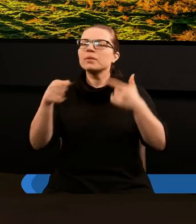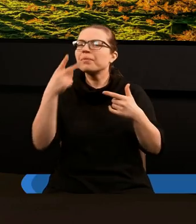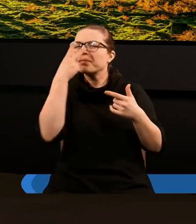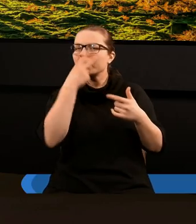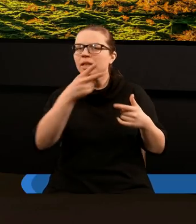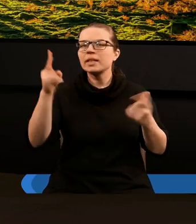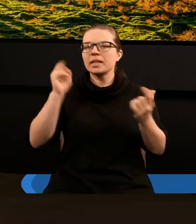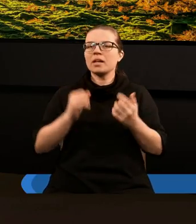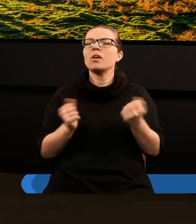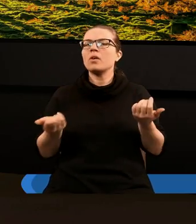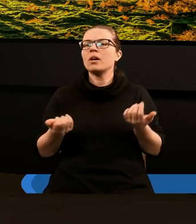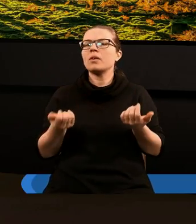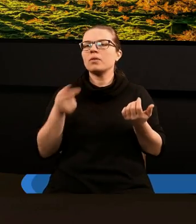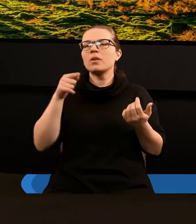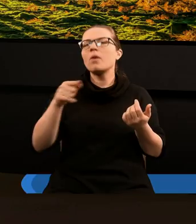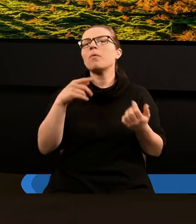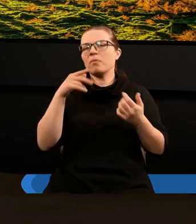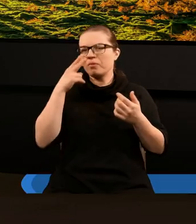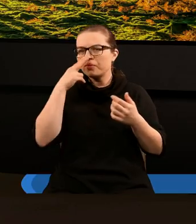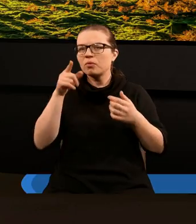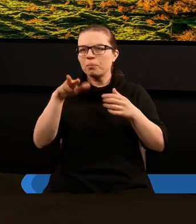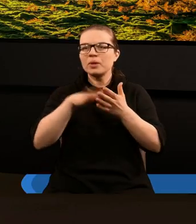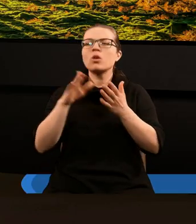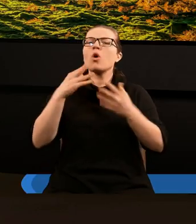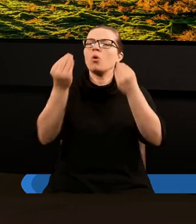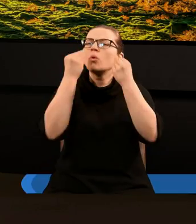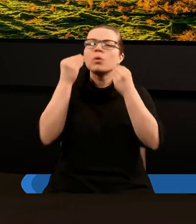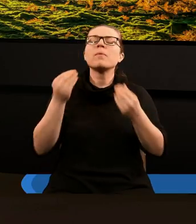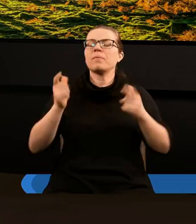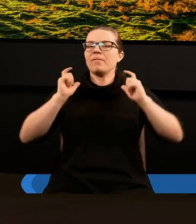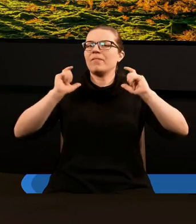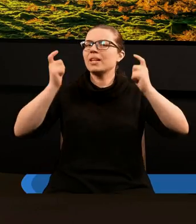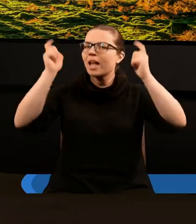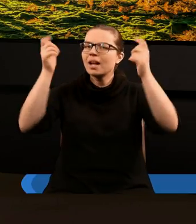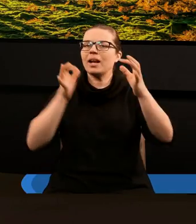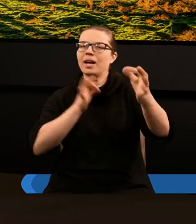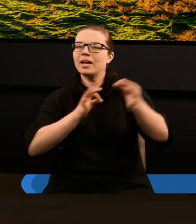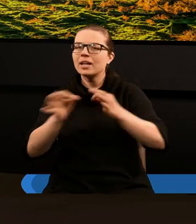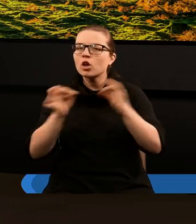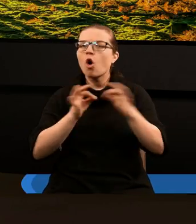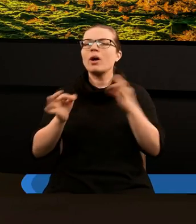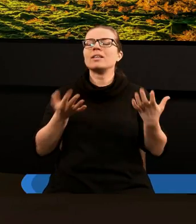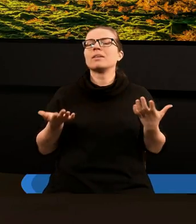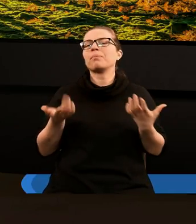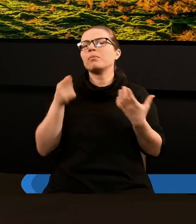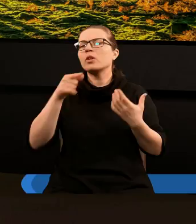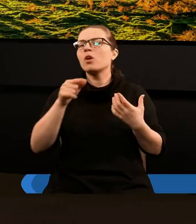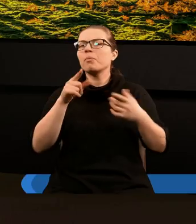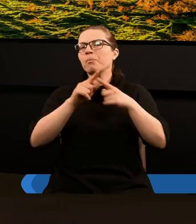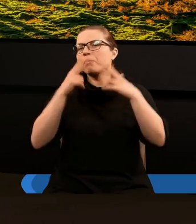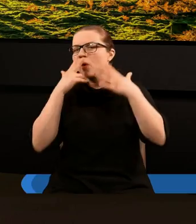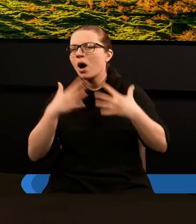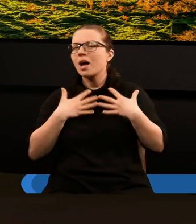wizję? Sama Biblia nas uczy, że proroctwa przedstawiają pewne wydarzenia historyczne, że sekwencje prorocze